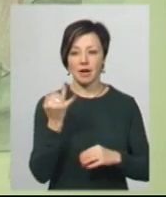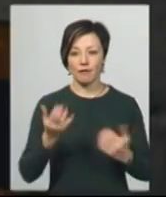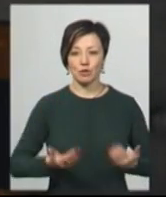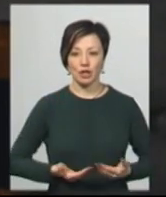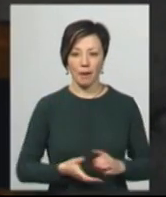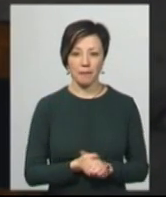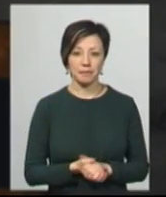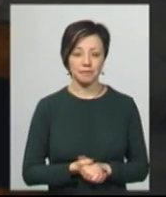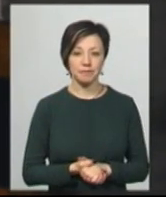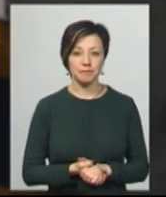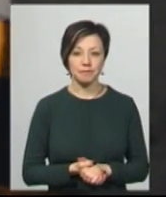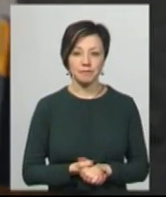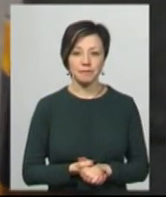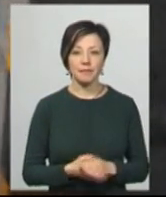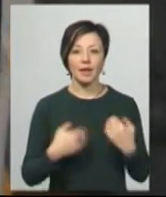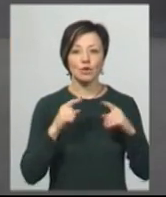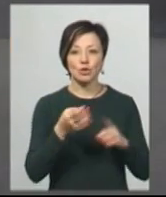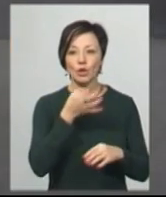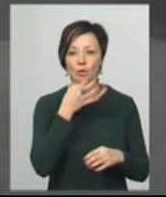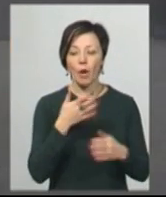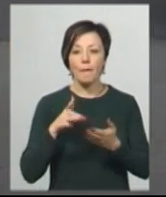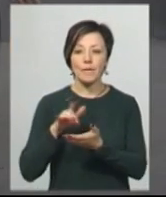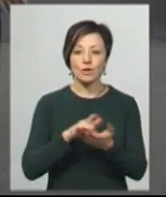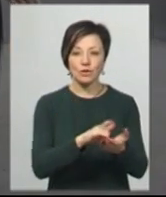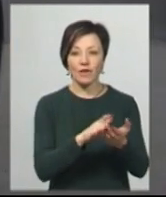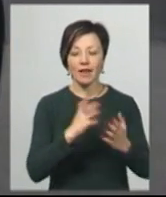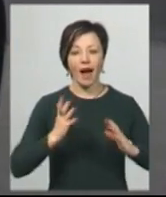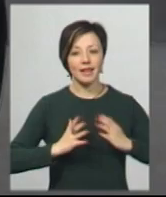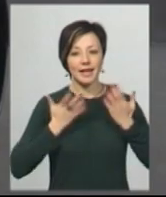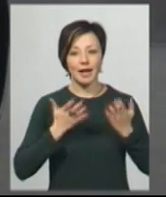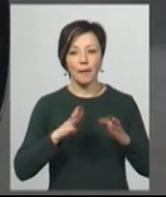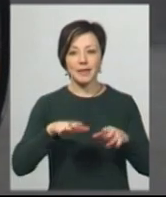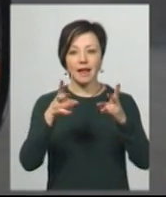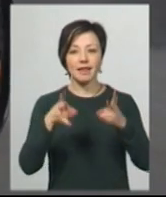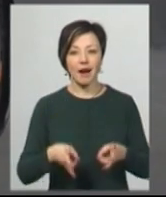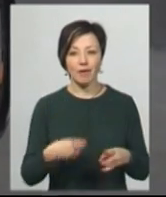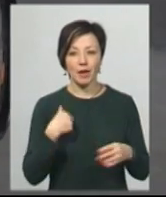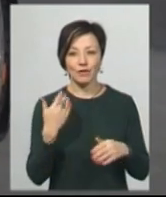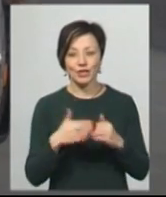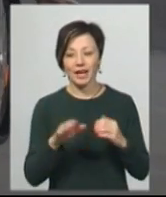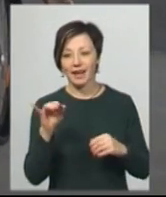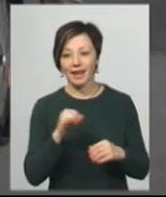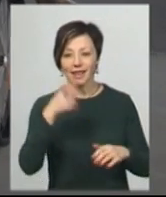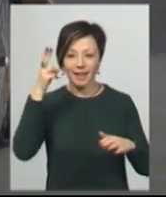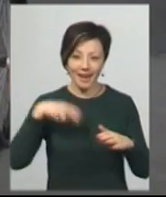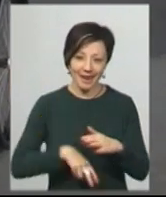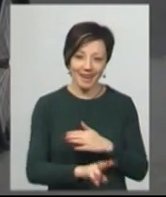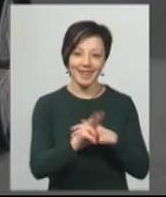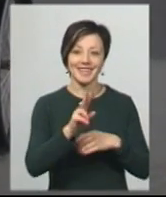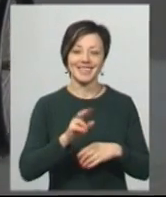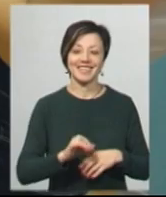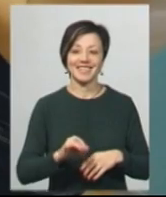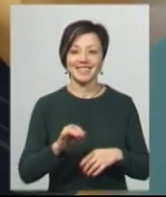життям. Дуже люблю подорожувати, дуже люблю адреналін, тобто після травми навіть я вже і ниряла з